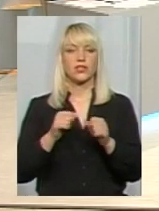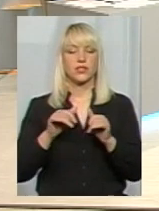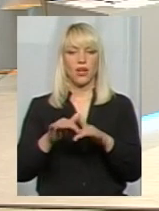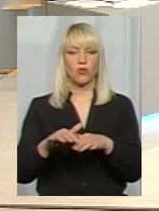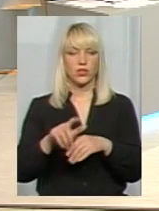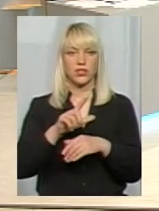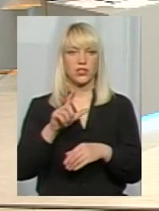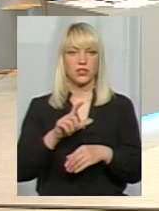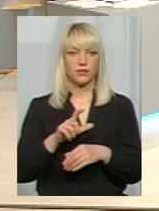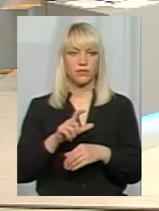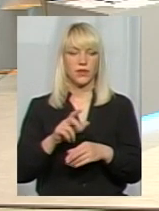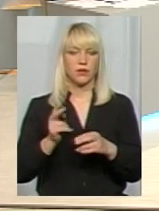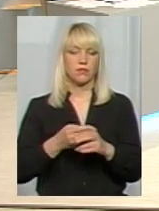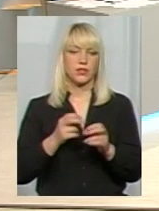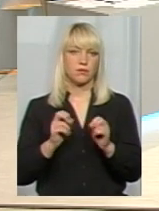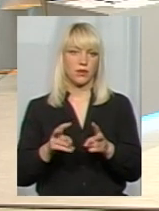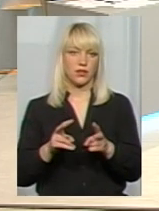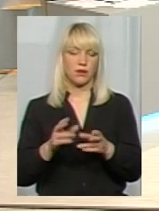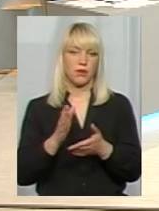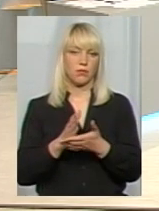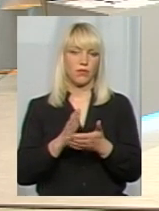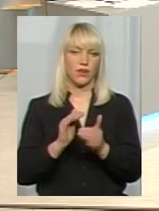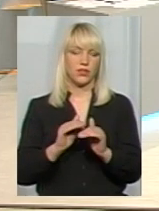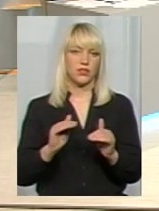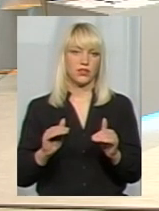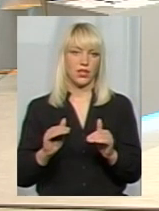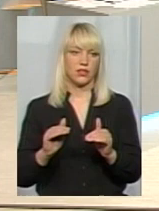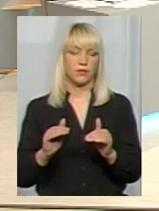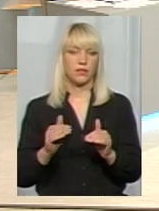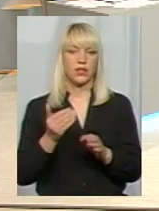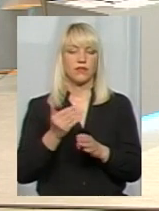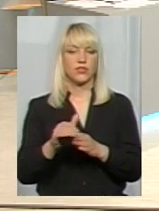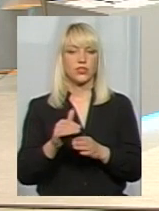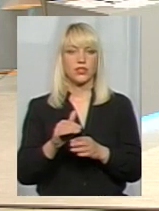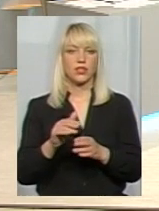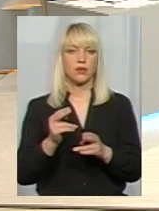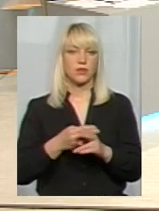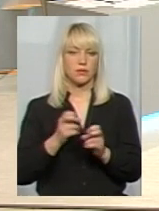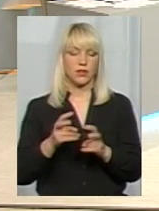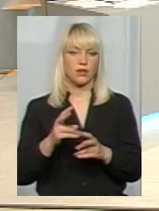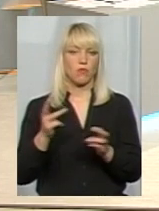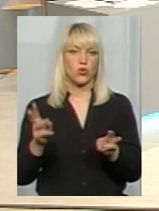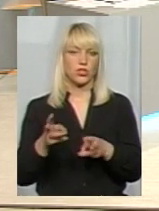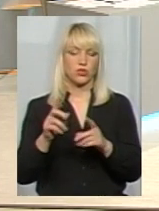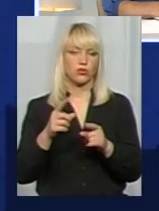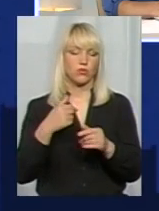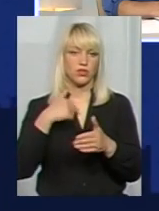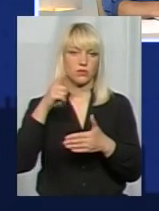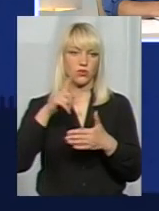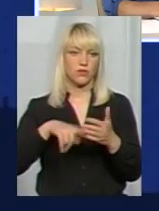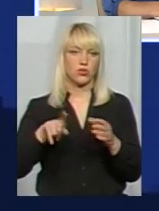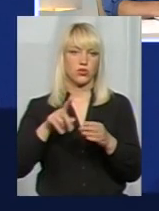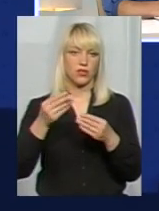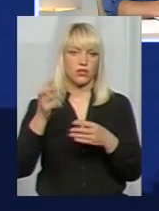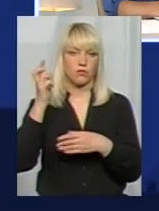із безпеки перебування дітей в частині безпеки пожежної. Тому я сподіваюся, що, дасть